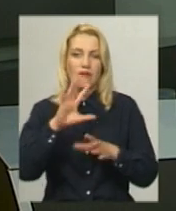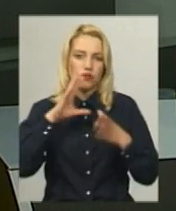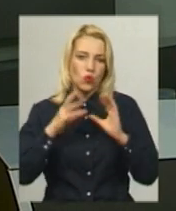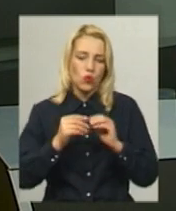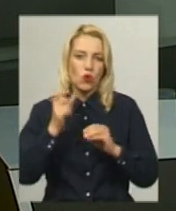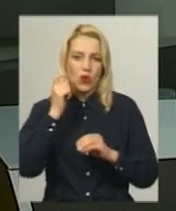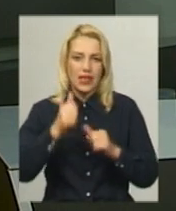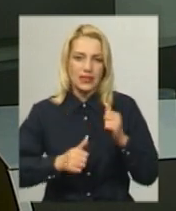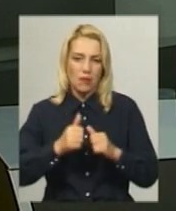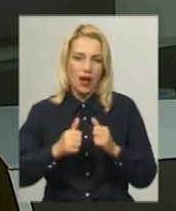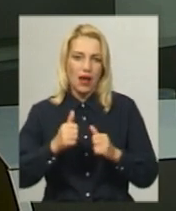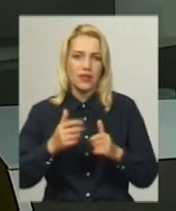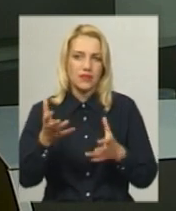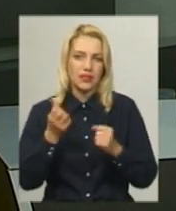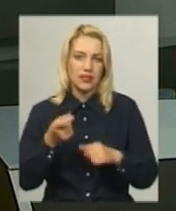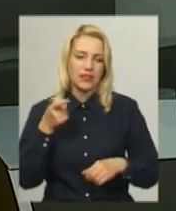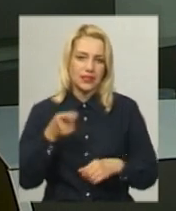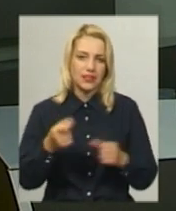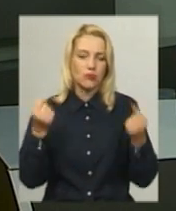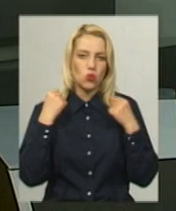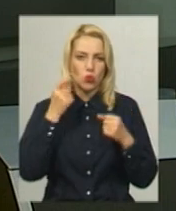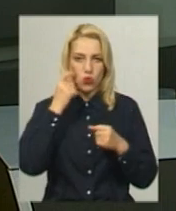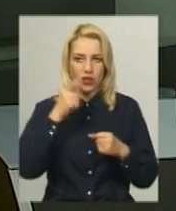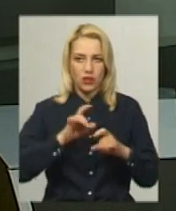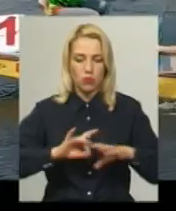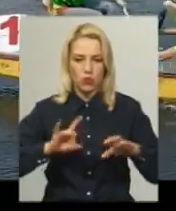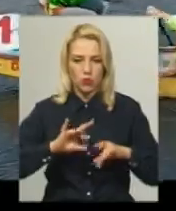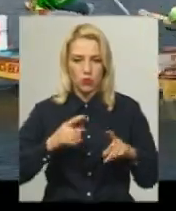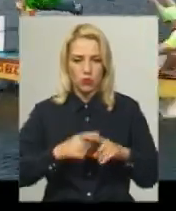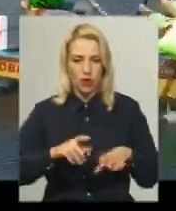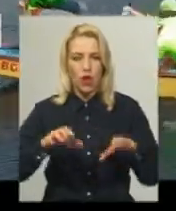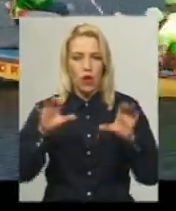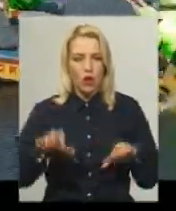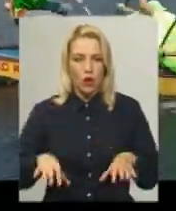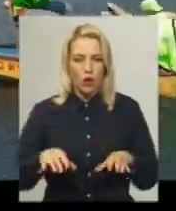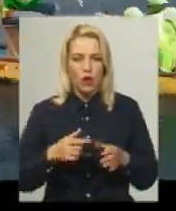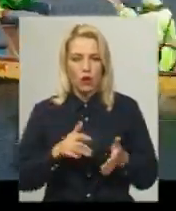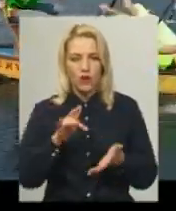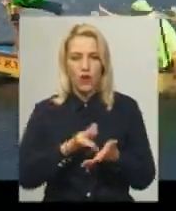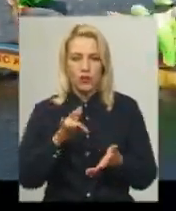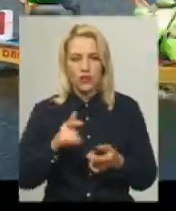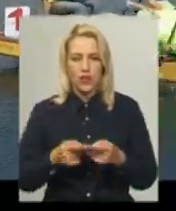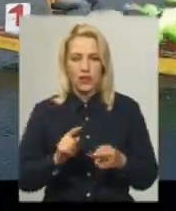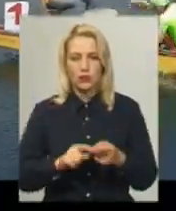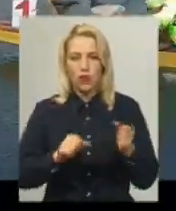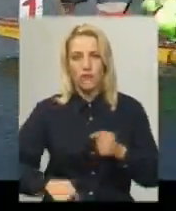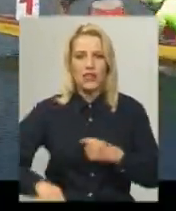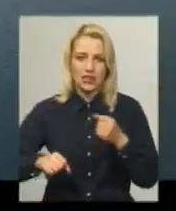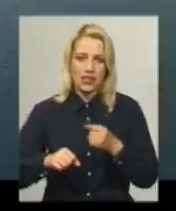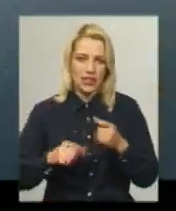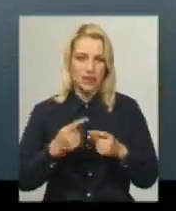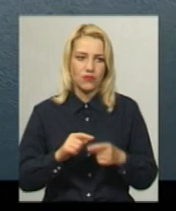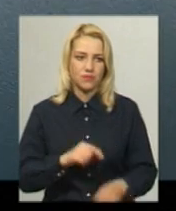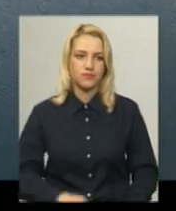участь тисяча спортсменів України, повідомляє голова осередку висловання на човнах дракон в Хмельницькій області Сергій Солтик.